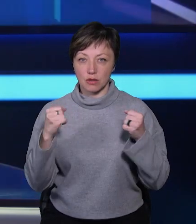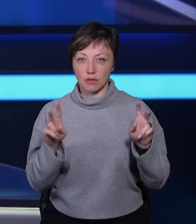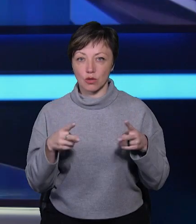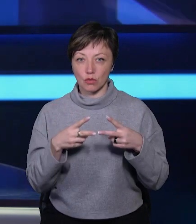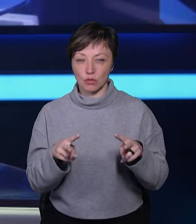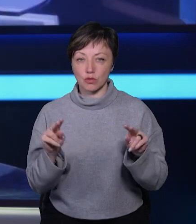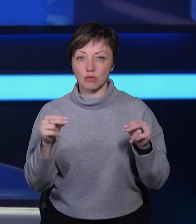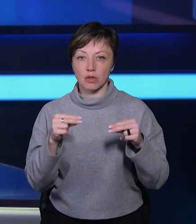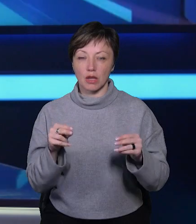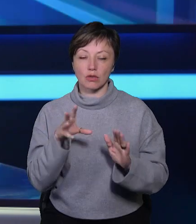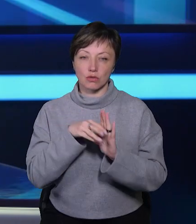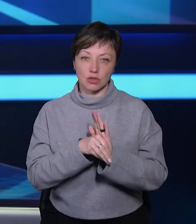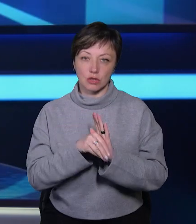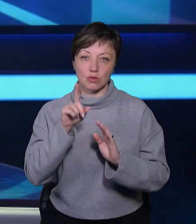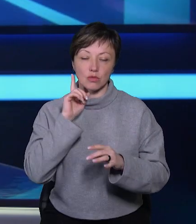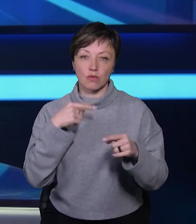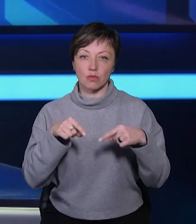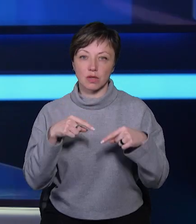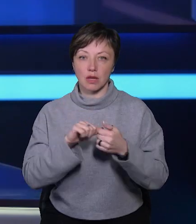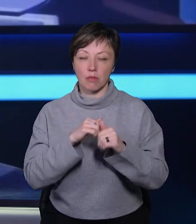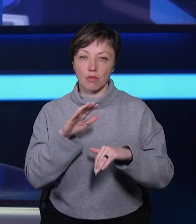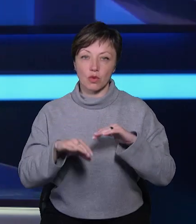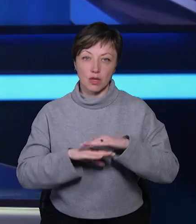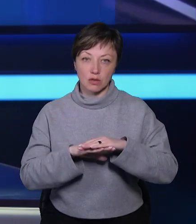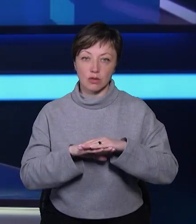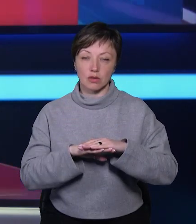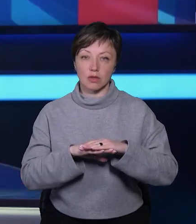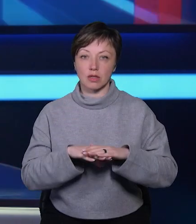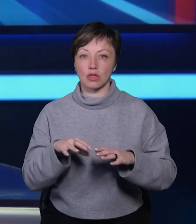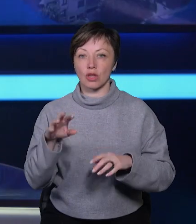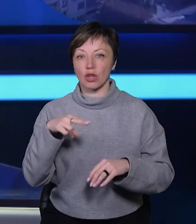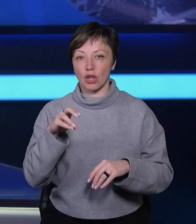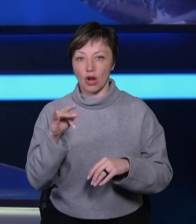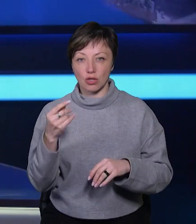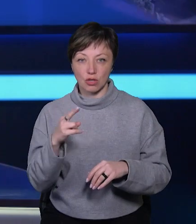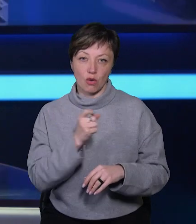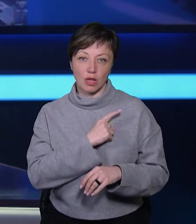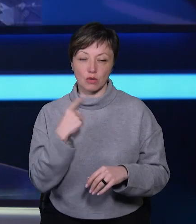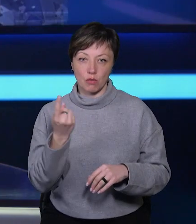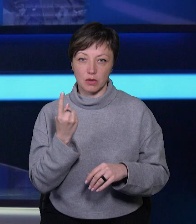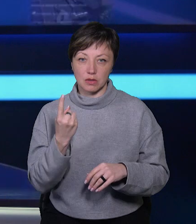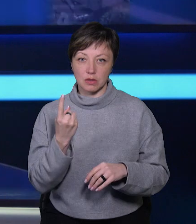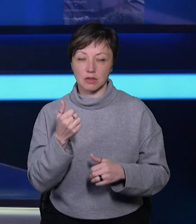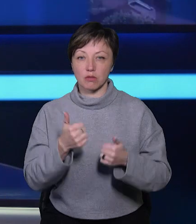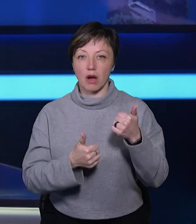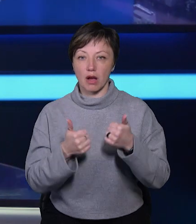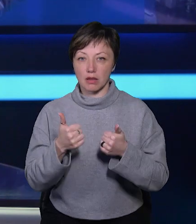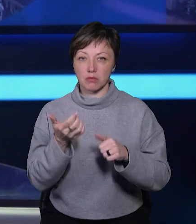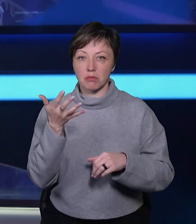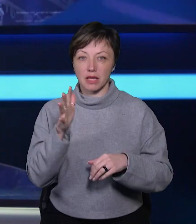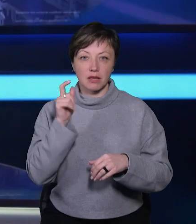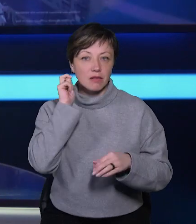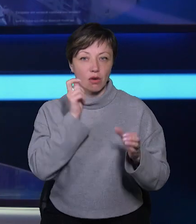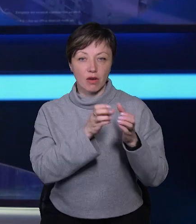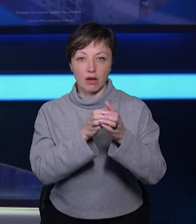клубів, до чемпіонату долучилися юні футболісти з Кам'янця-Подільського, Даражні та Одеської області. Змагалися у п'яти